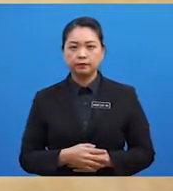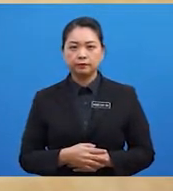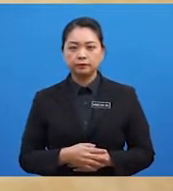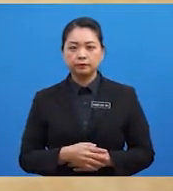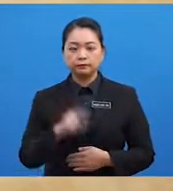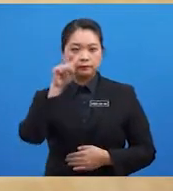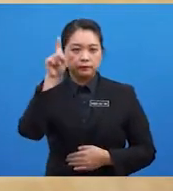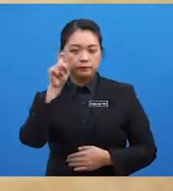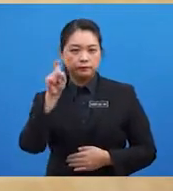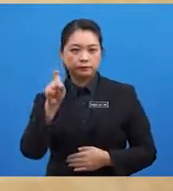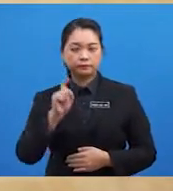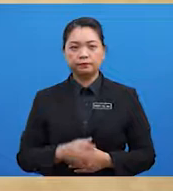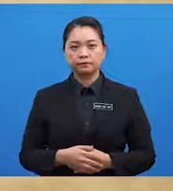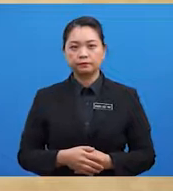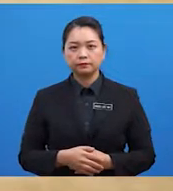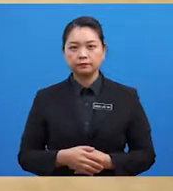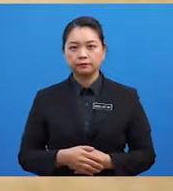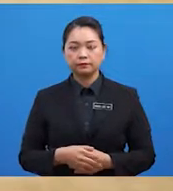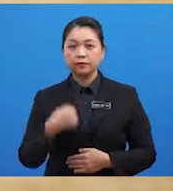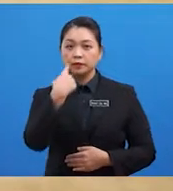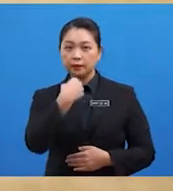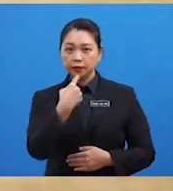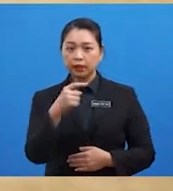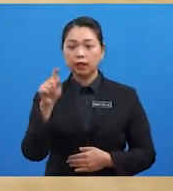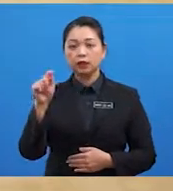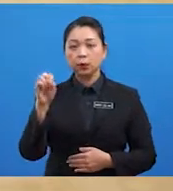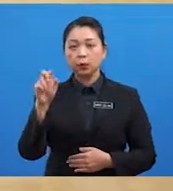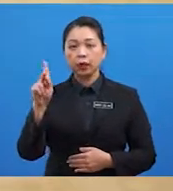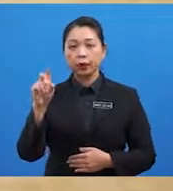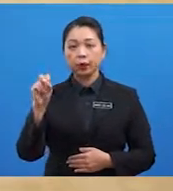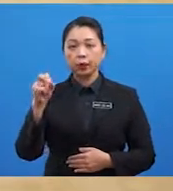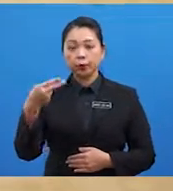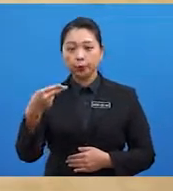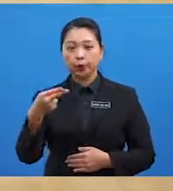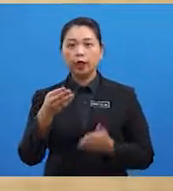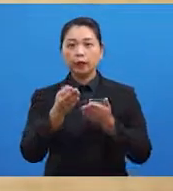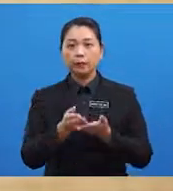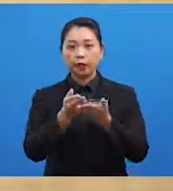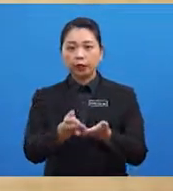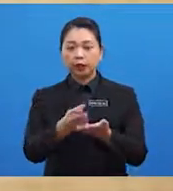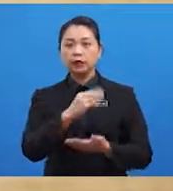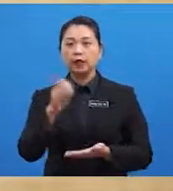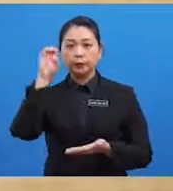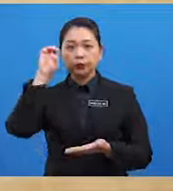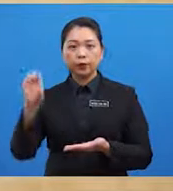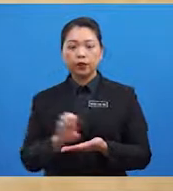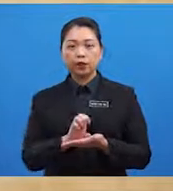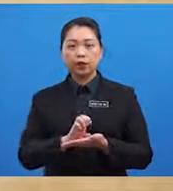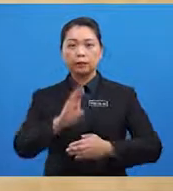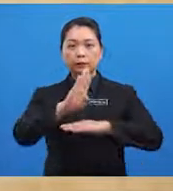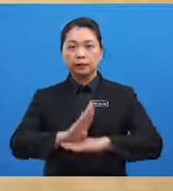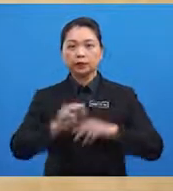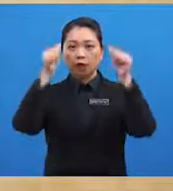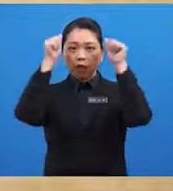Persoalannya pelajar-pelajar Siapakah tokoh-tokoh pelayar dan peneroka perbangsa